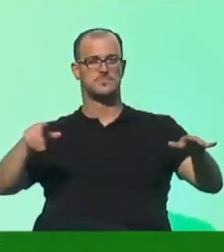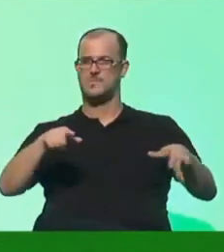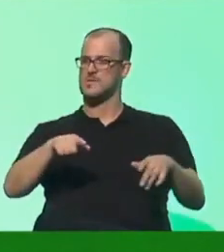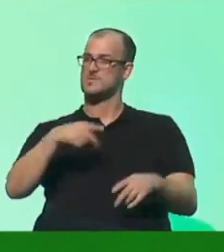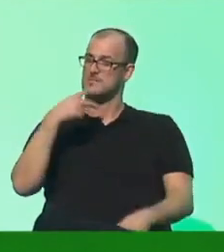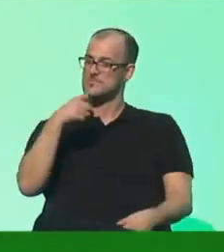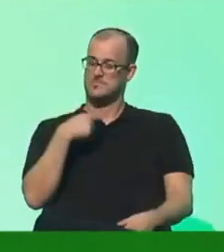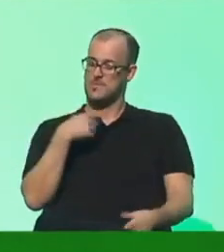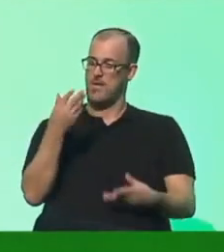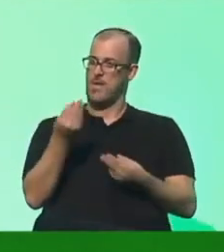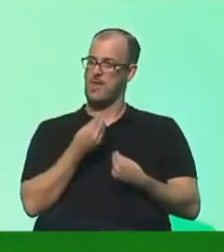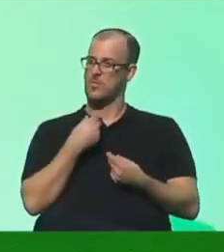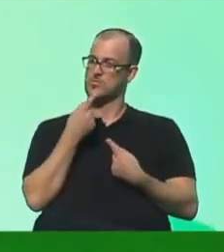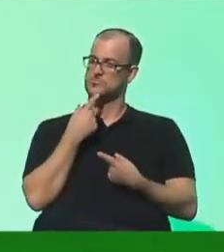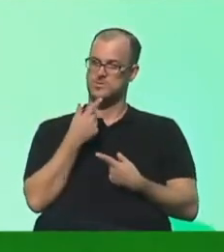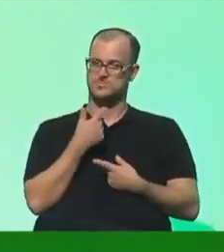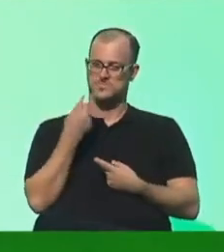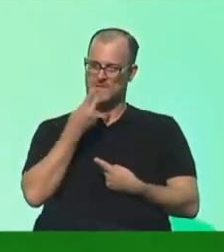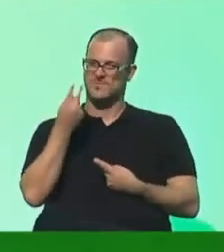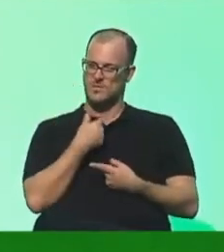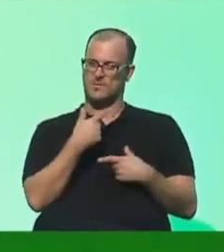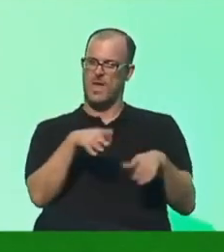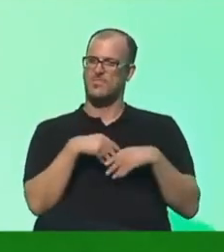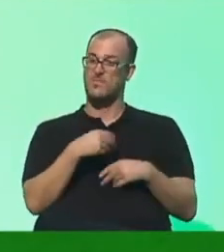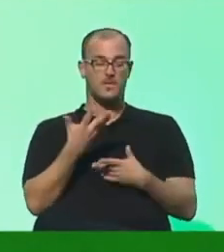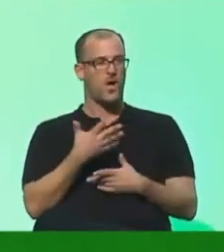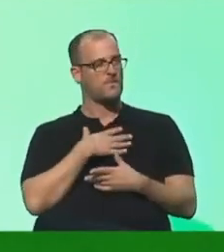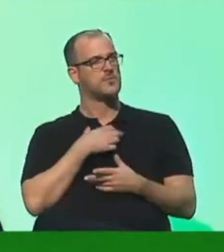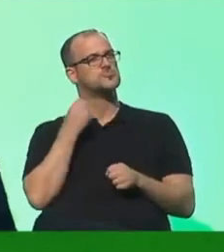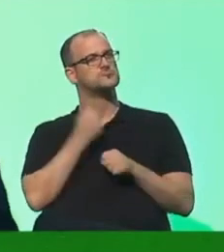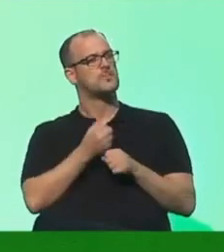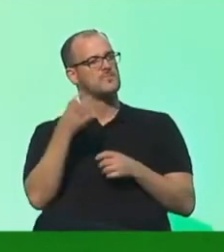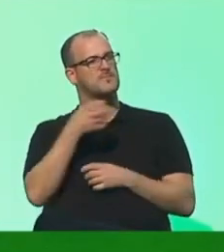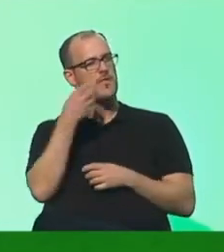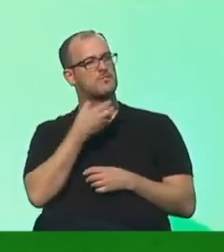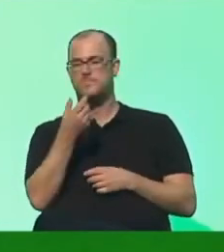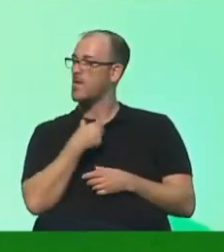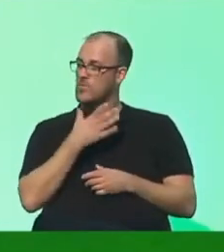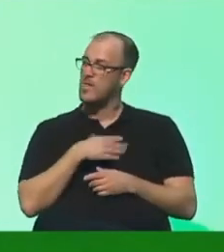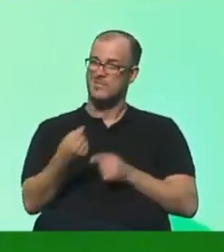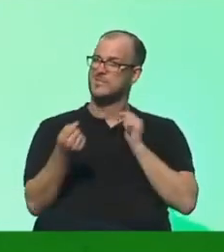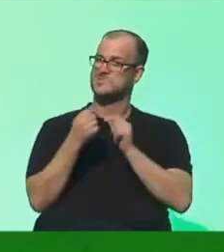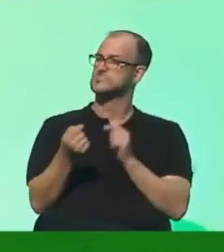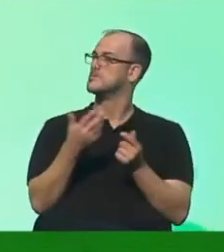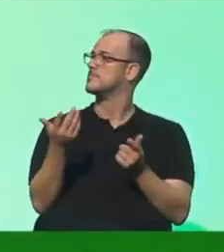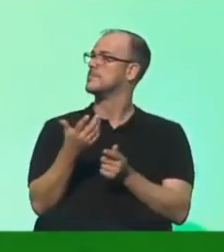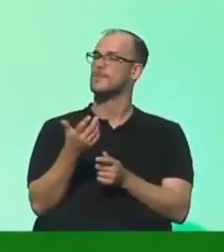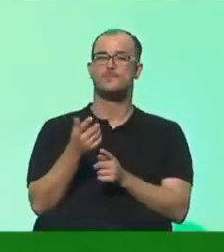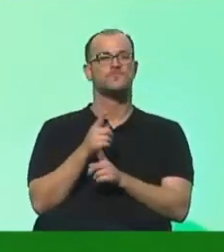zum Gespräch an. Ja, weil, liebe Freundinnen und Freunde, ich gehe auch in meiner Stammkneipe immer noch gerne die Diskussion ein um das